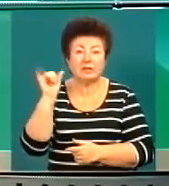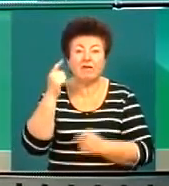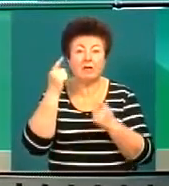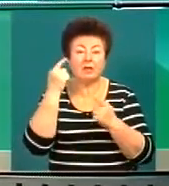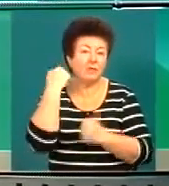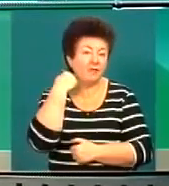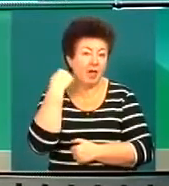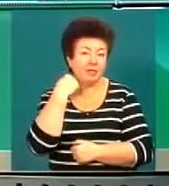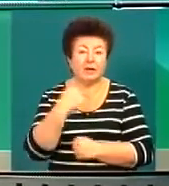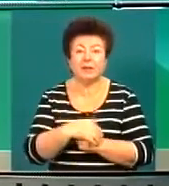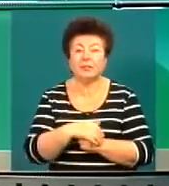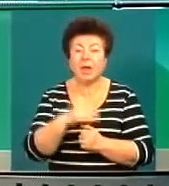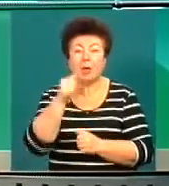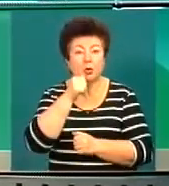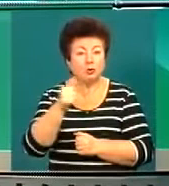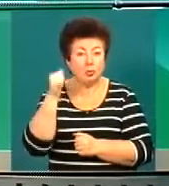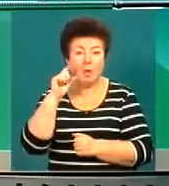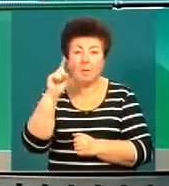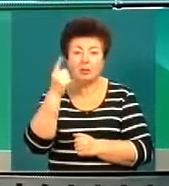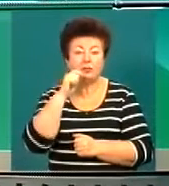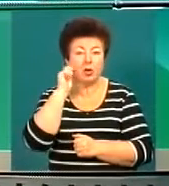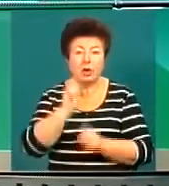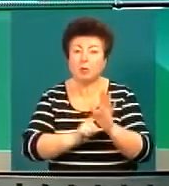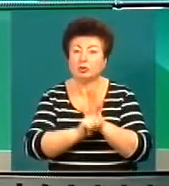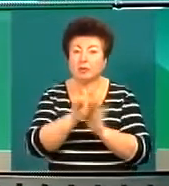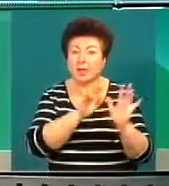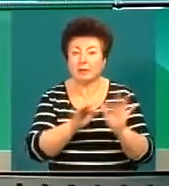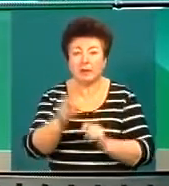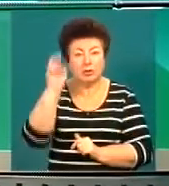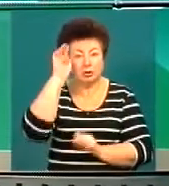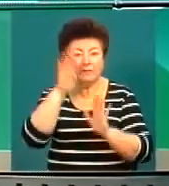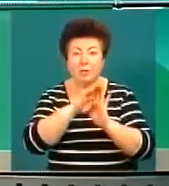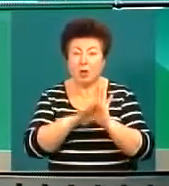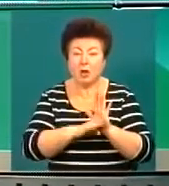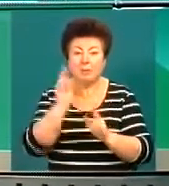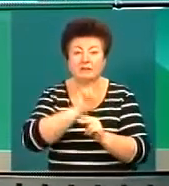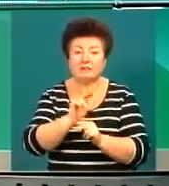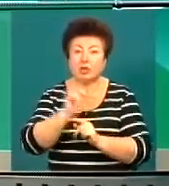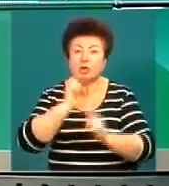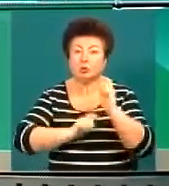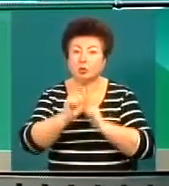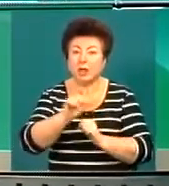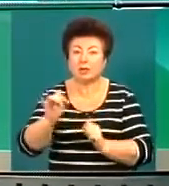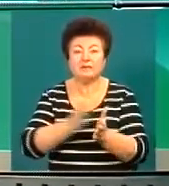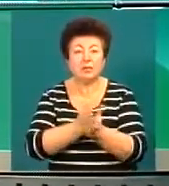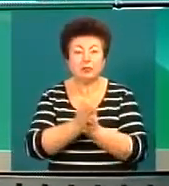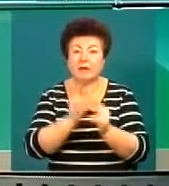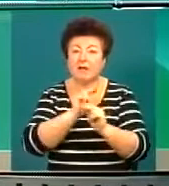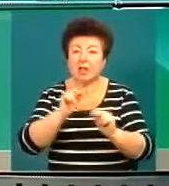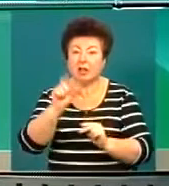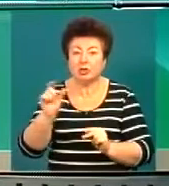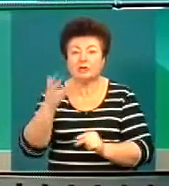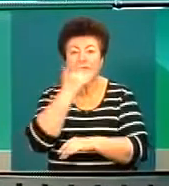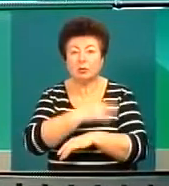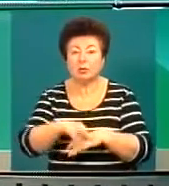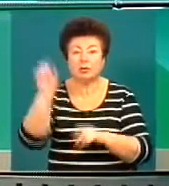Великої Британії. Минулого року вперше в Україні почала діяти державна програма з навчання студентів та стажування викладачів